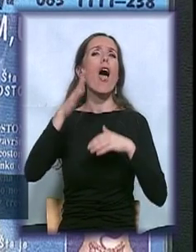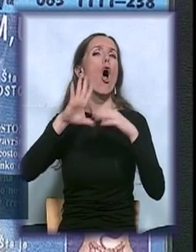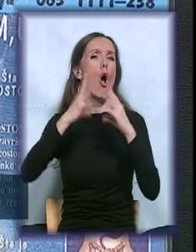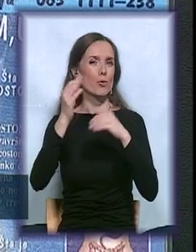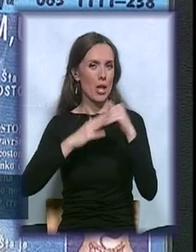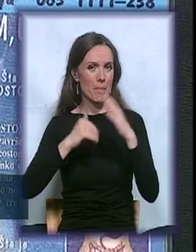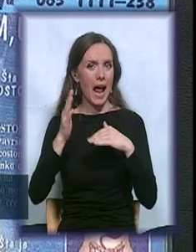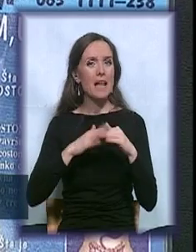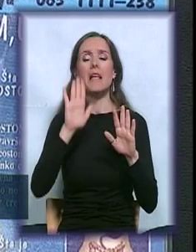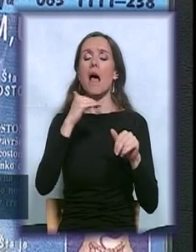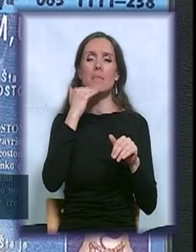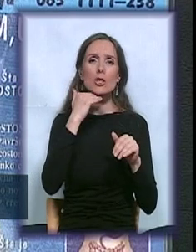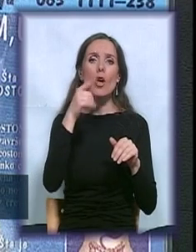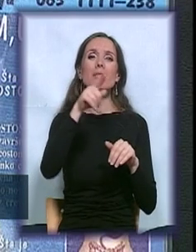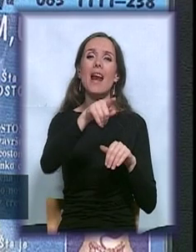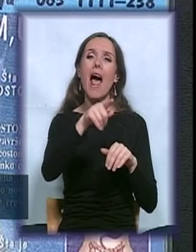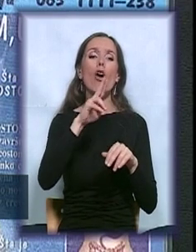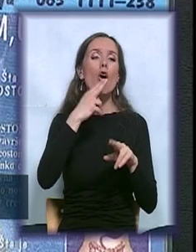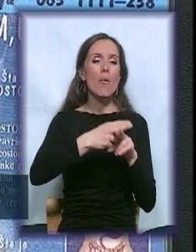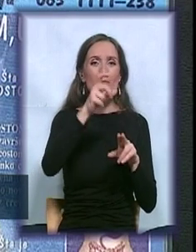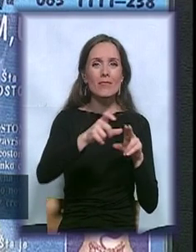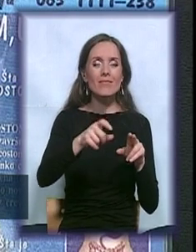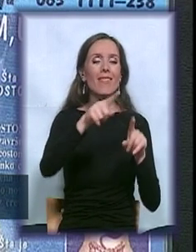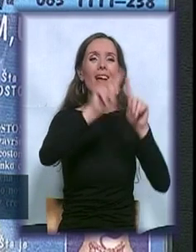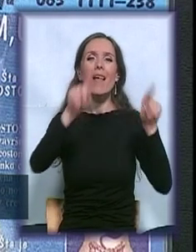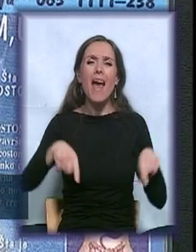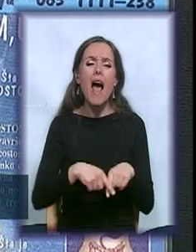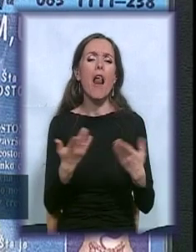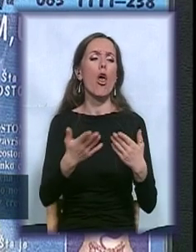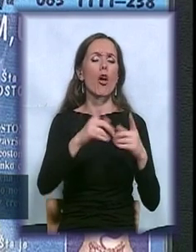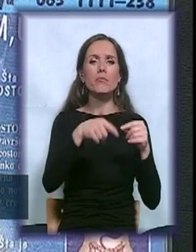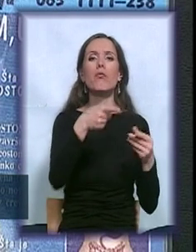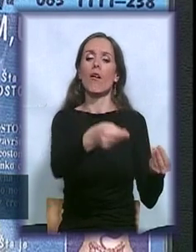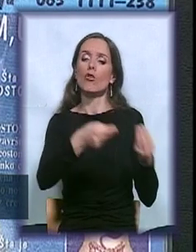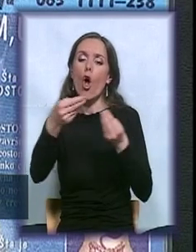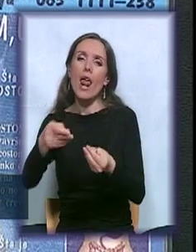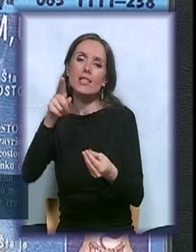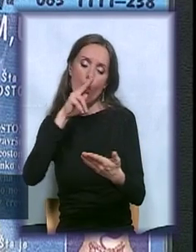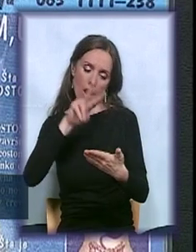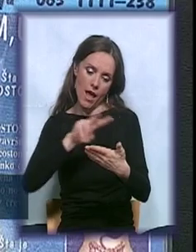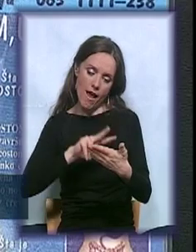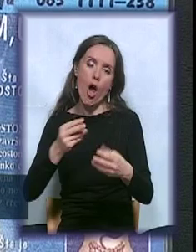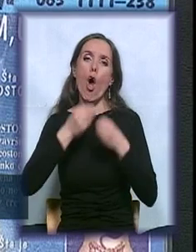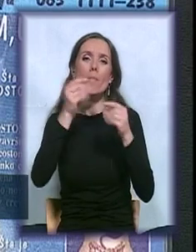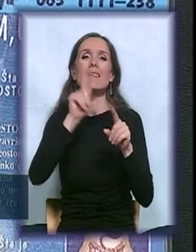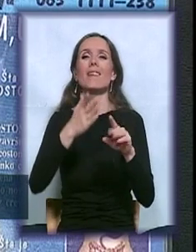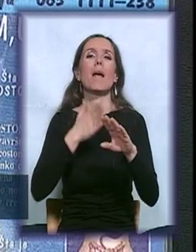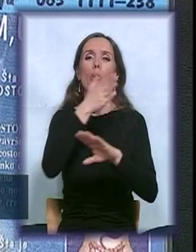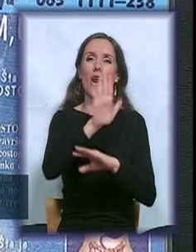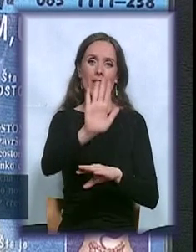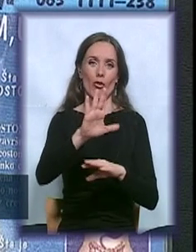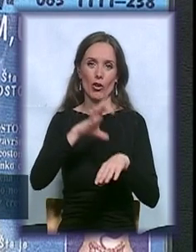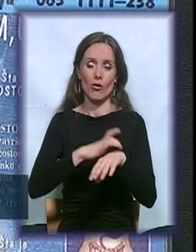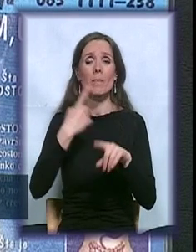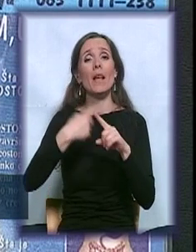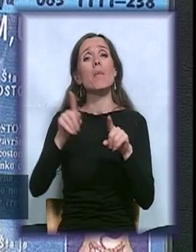rezultate, tako da im ona to tumači, ne moraju da idu kod svog lekara. Inače, sarađujemo i sa udruženjem